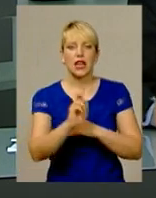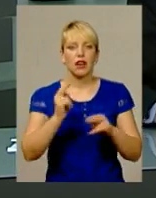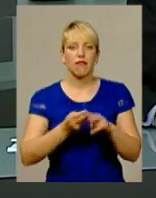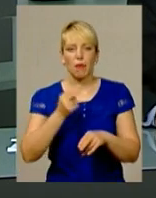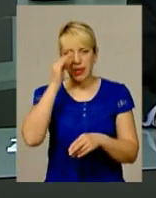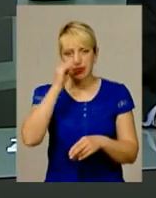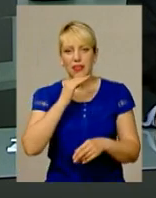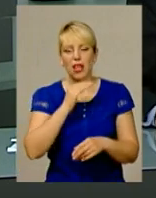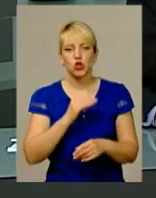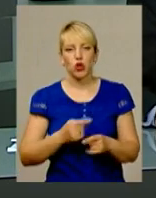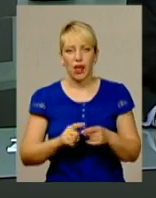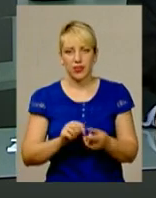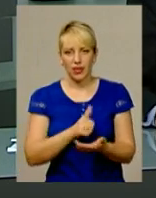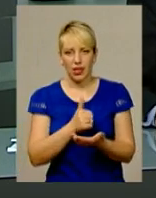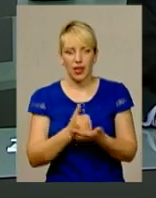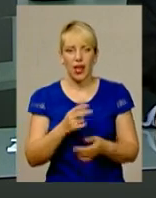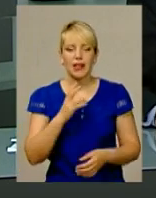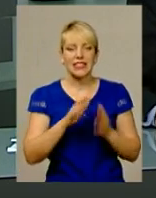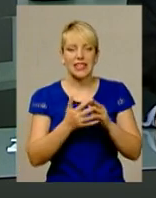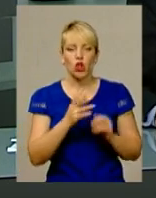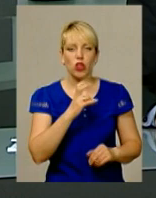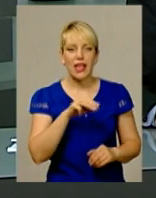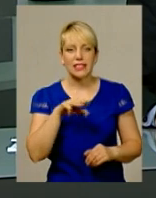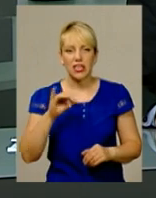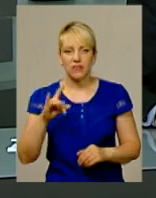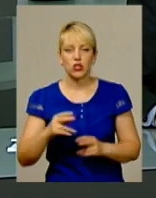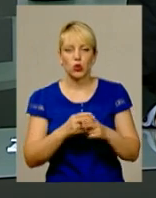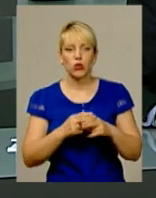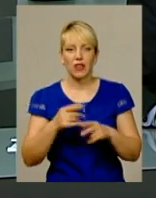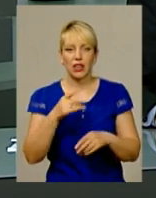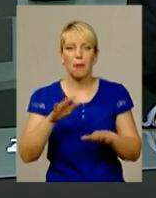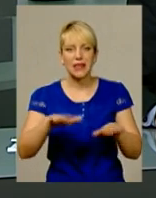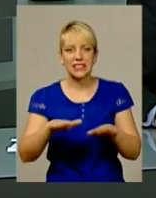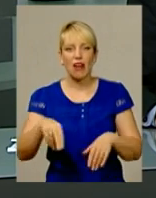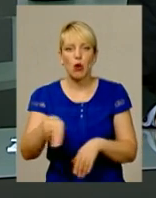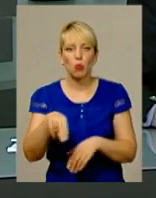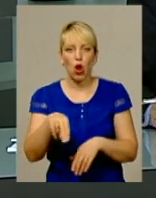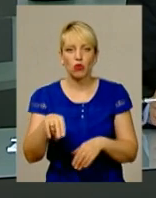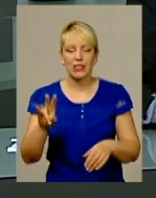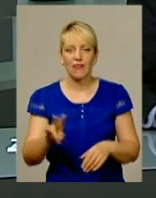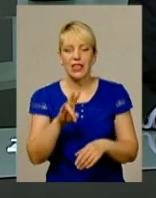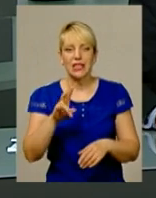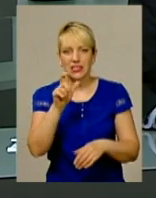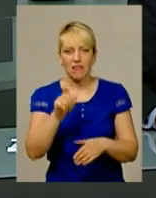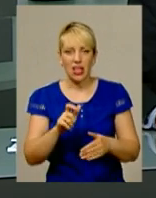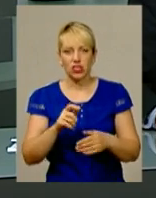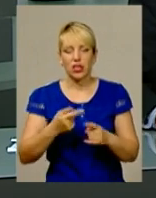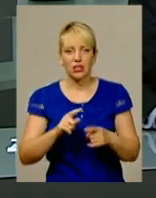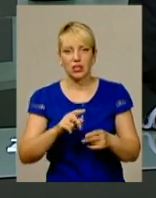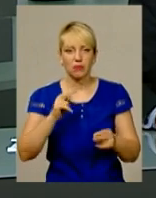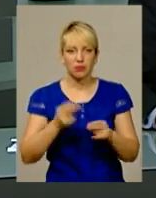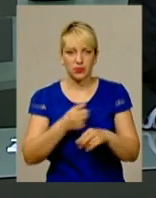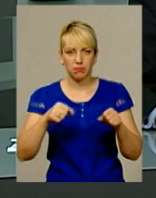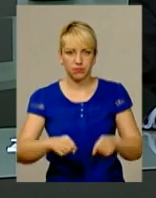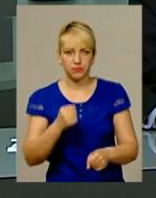настоятеля. В селі Нестерівці Дунаєвецького району місцевого православного священника отця Петра позбавили приходу у церкві